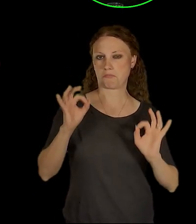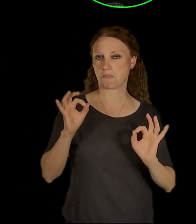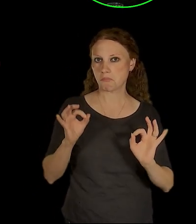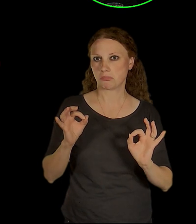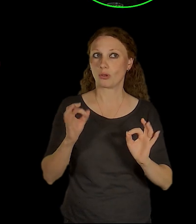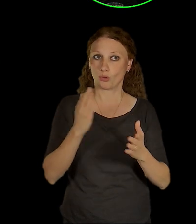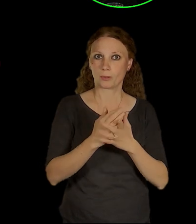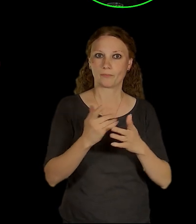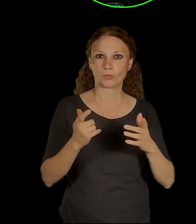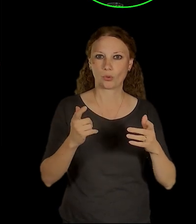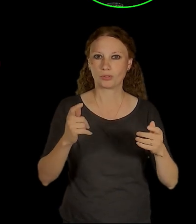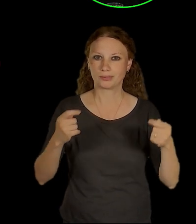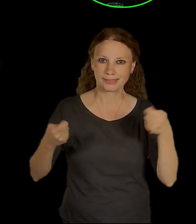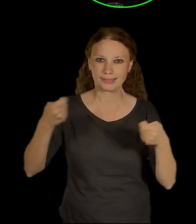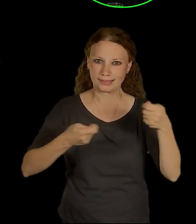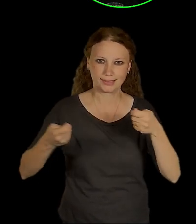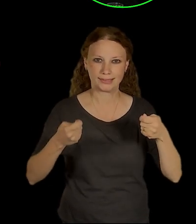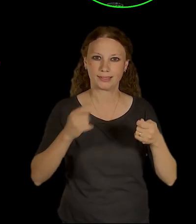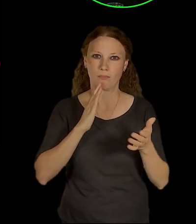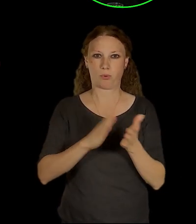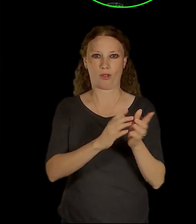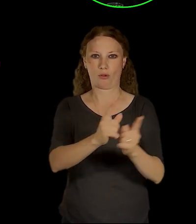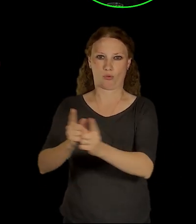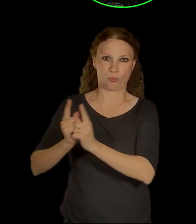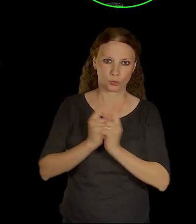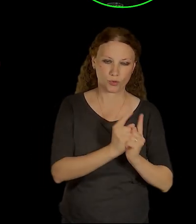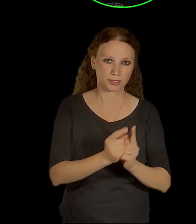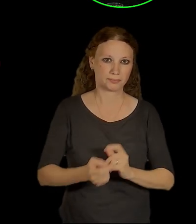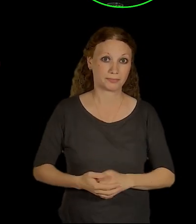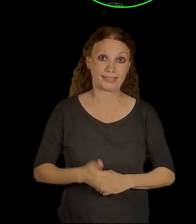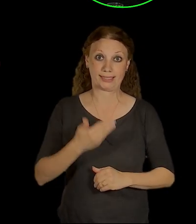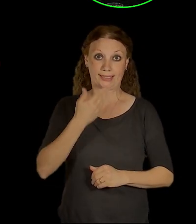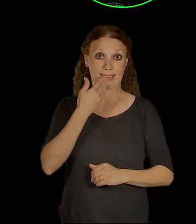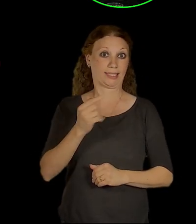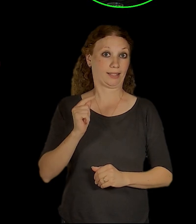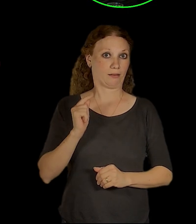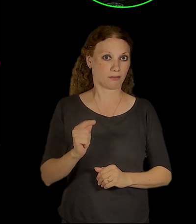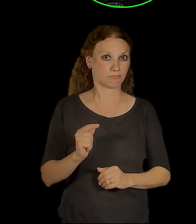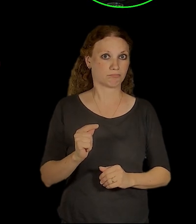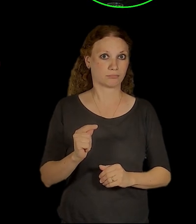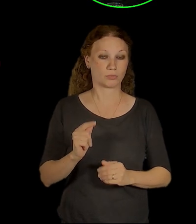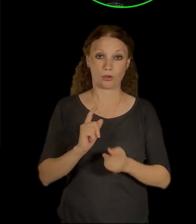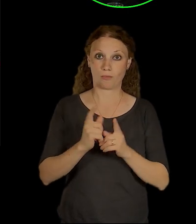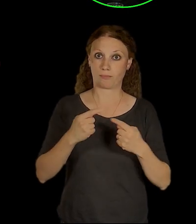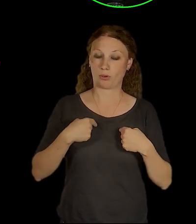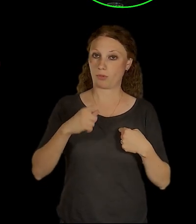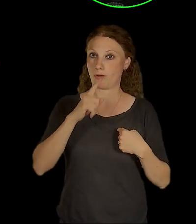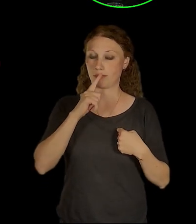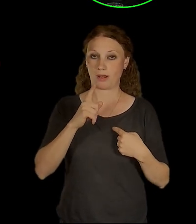překonávají tu železnici. Díky tomuhle nastal efekt pro mě naprosto neuvěřitelný,